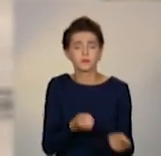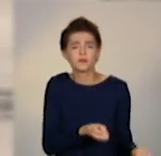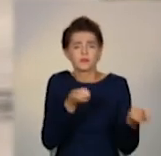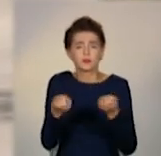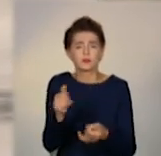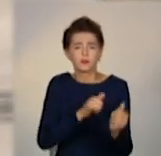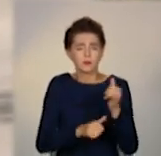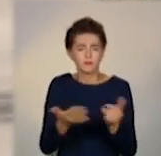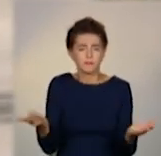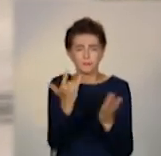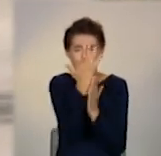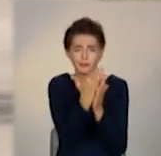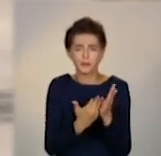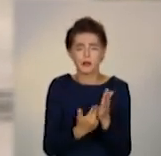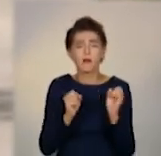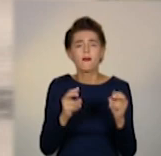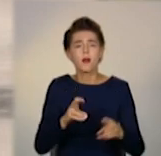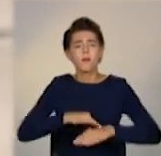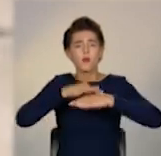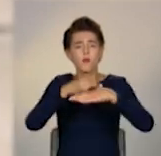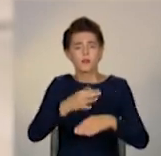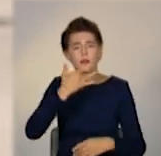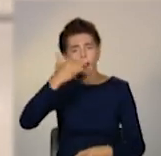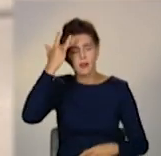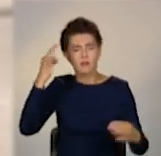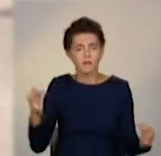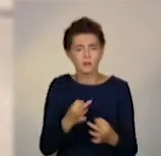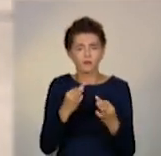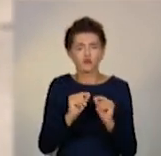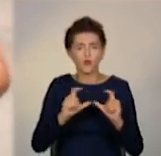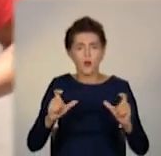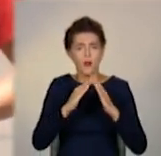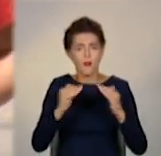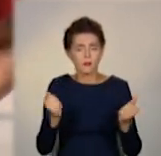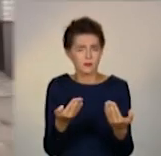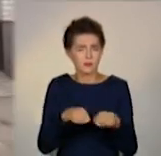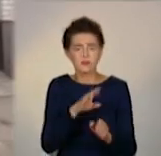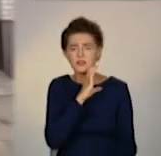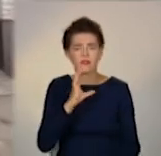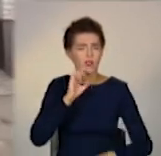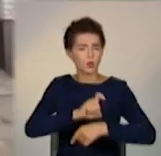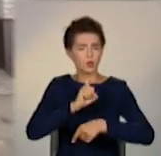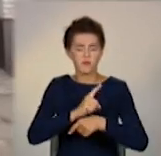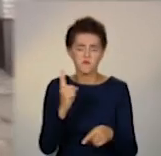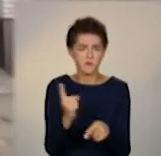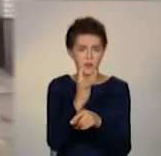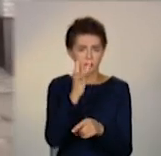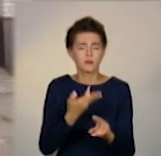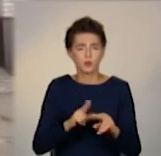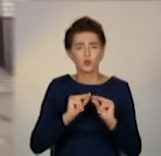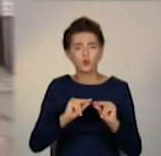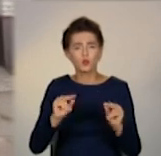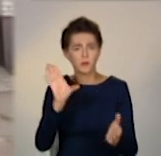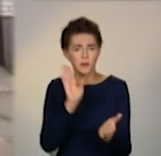Зі списку варіантів, як я провів літо, випадуть і пришкільні табори в цій северодонецькій школі. Таке вперше, щоб вчителі не